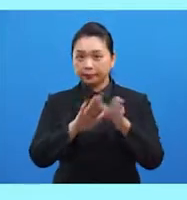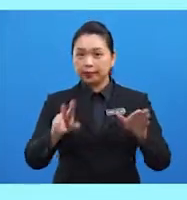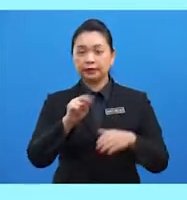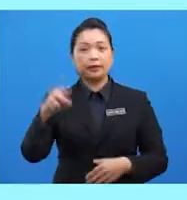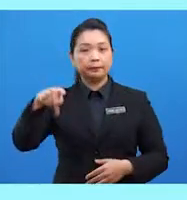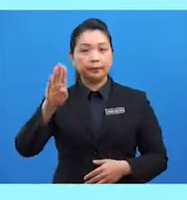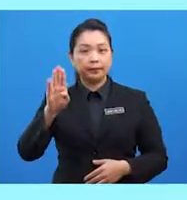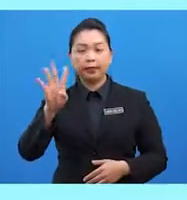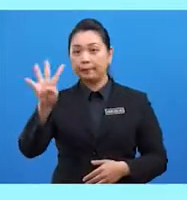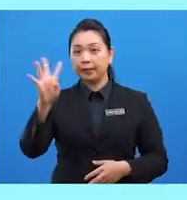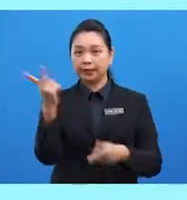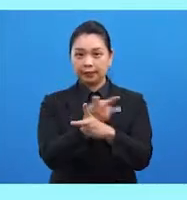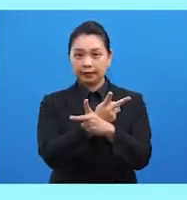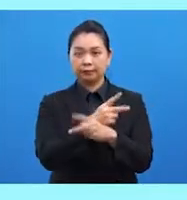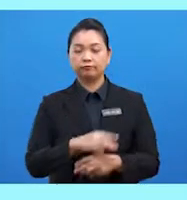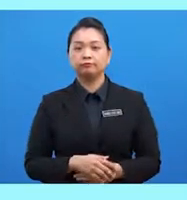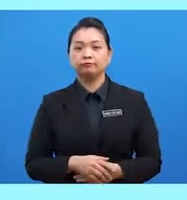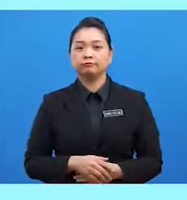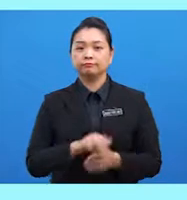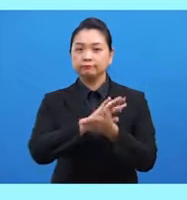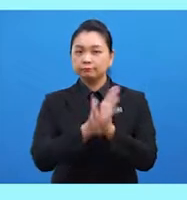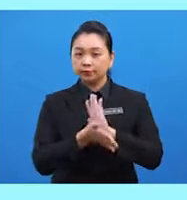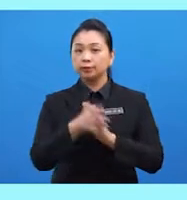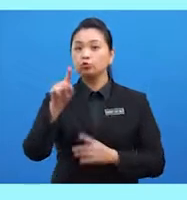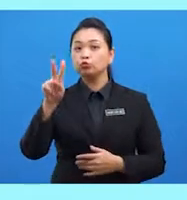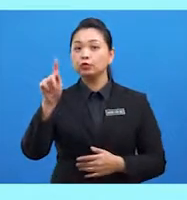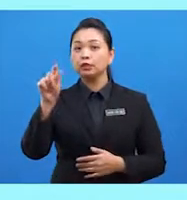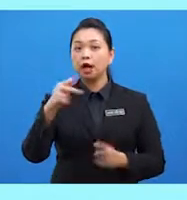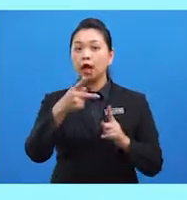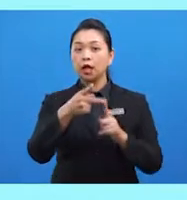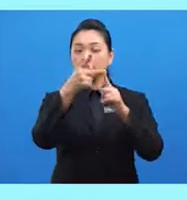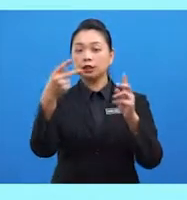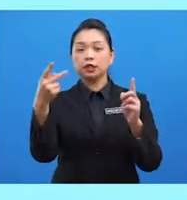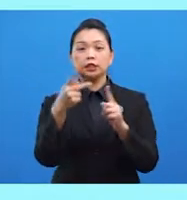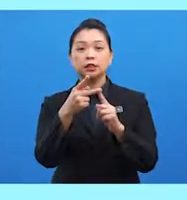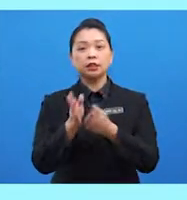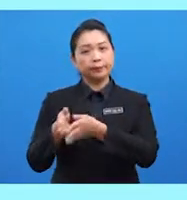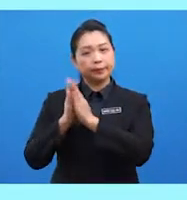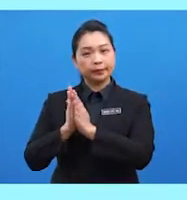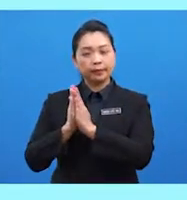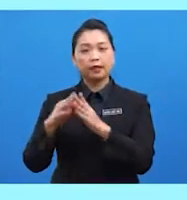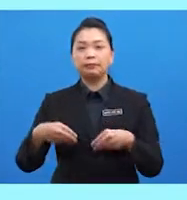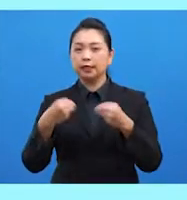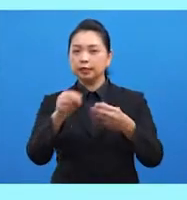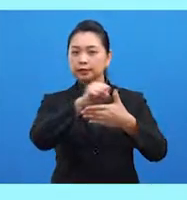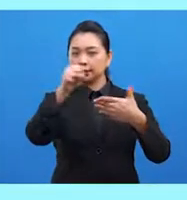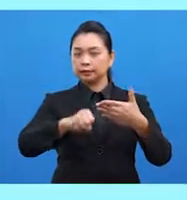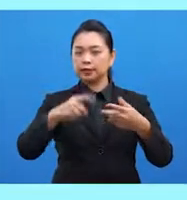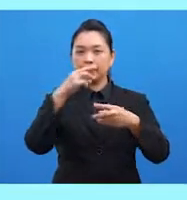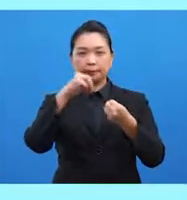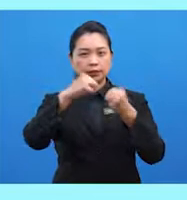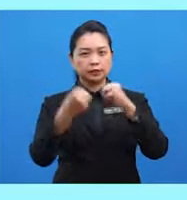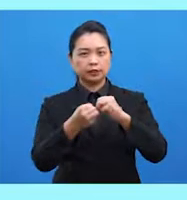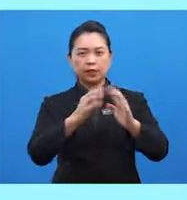sebanyak empat kali. Menjadi Duta Khas PBB ke Myanmar bagi menyelesaikan isu halangan